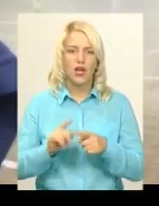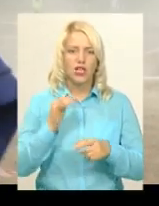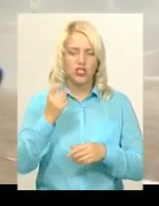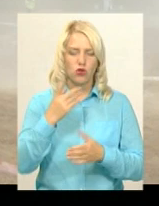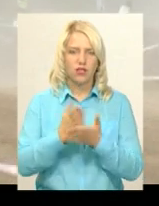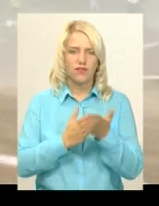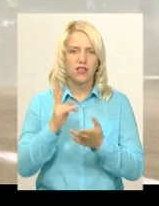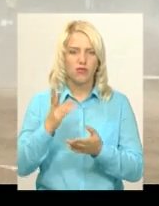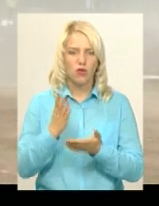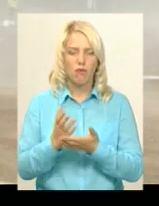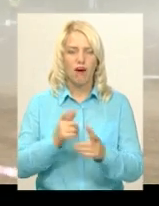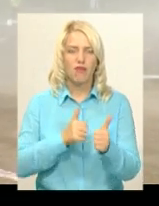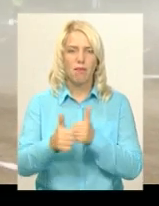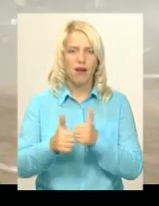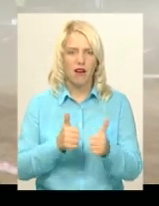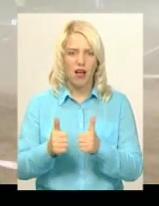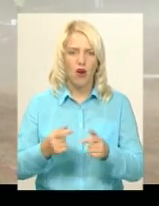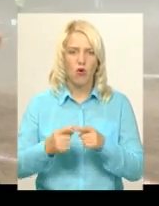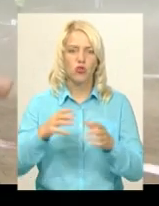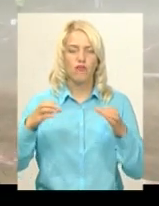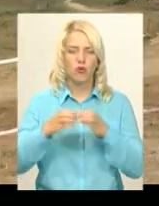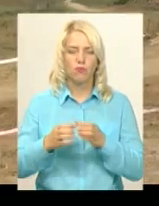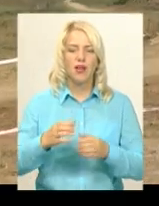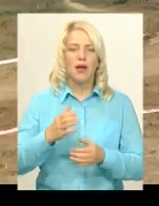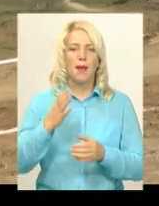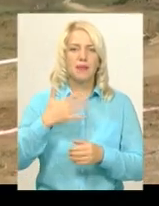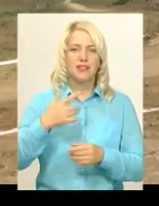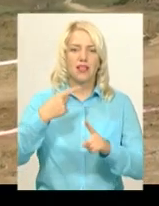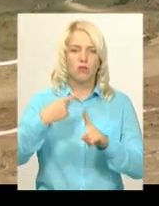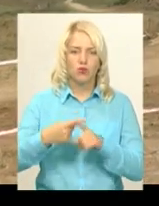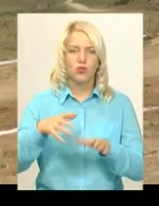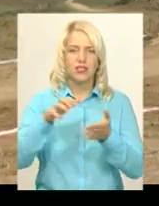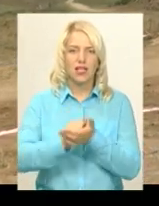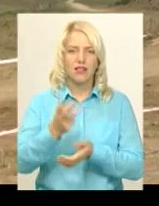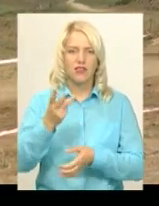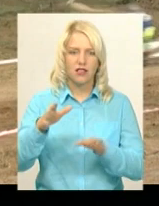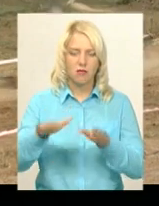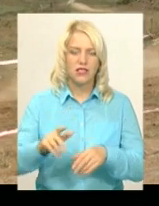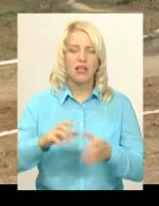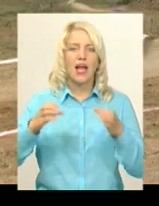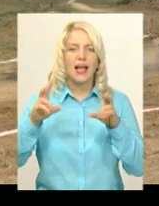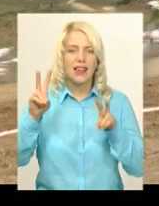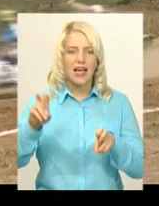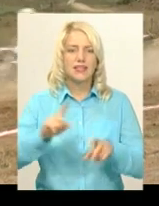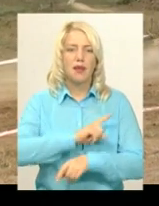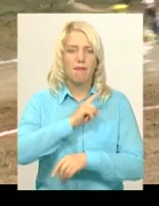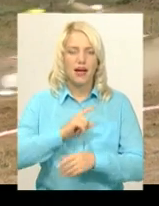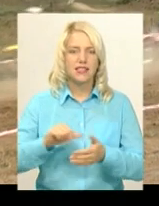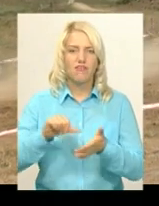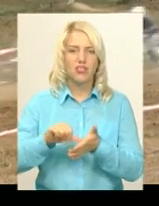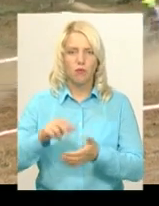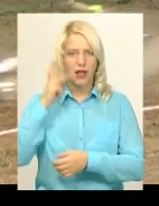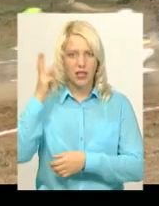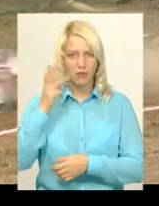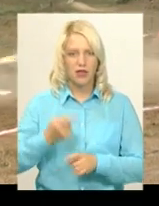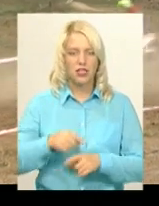Будрик, який мав перегони в групі 50+, посів третє місце. У класі майстер виступало одразу кілька представників нашої області. Хмельничанин